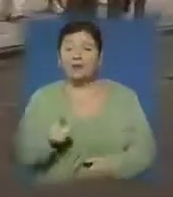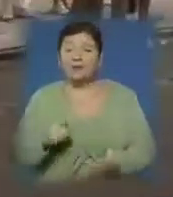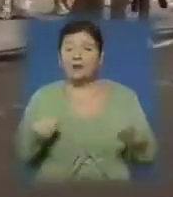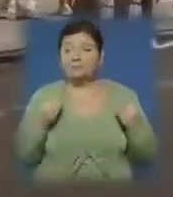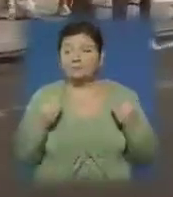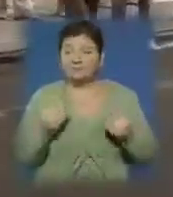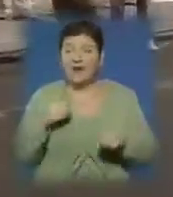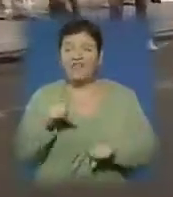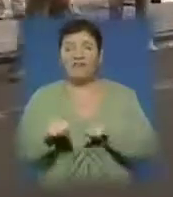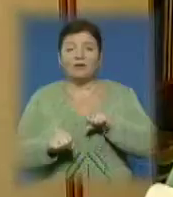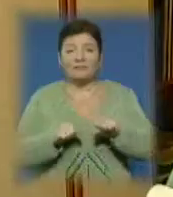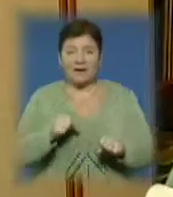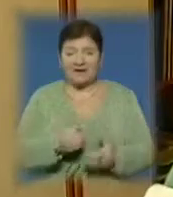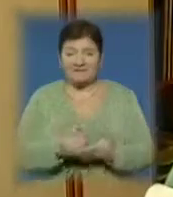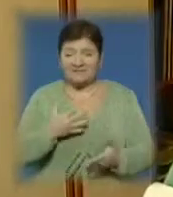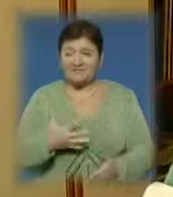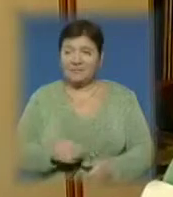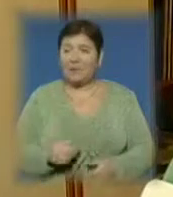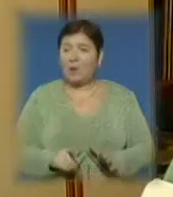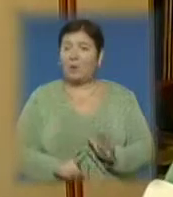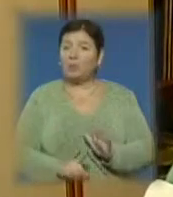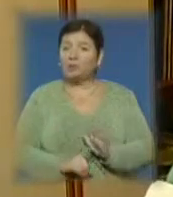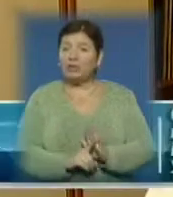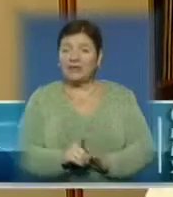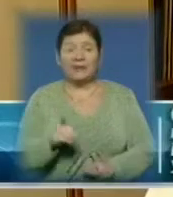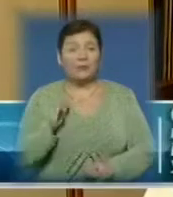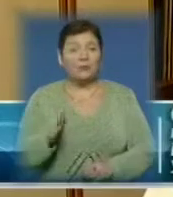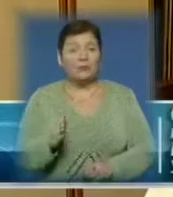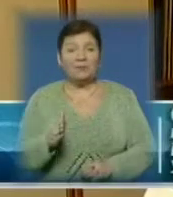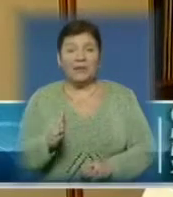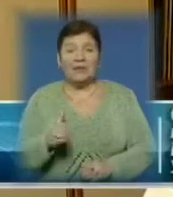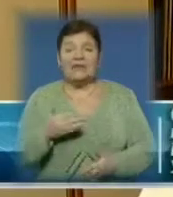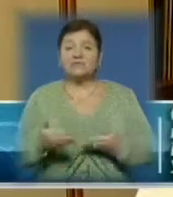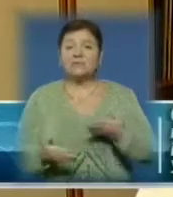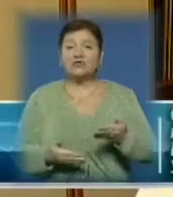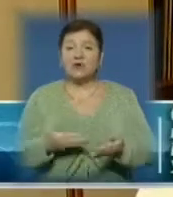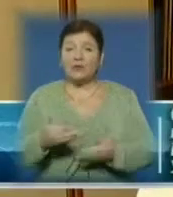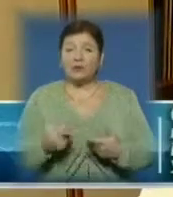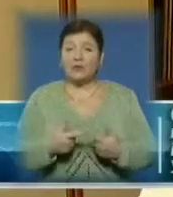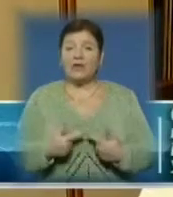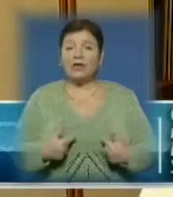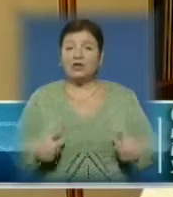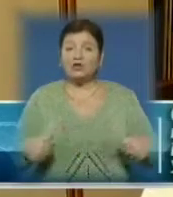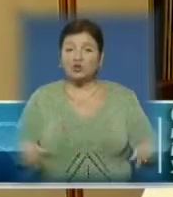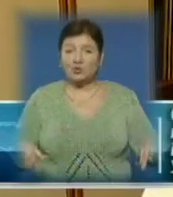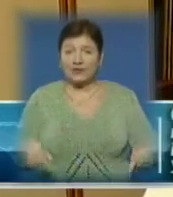поціновувачів велосипедів. Починати будемо безпосередньо з пішохідної зони і